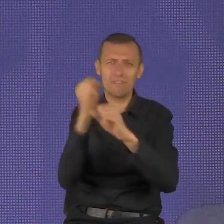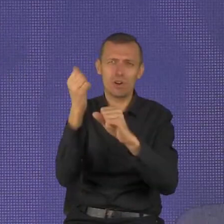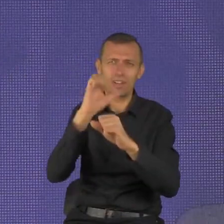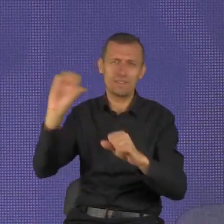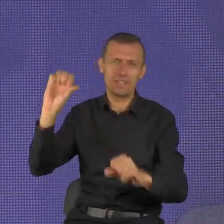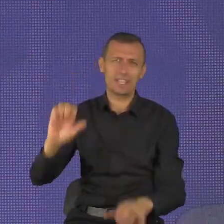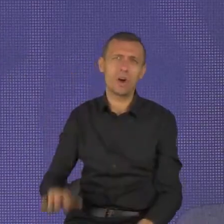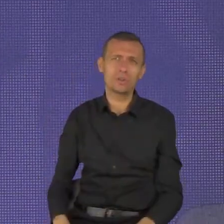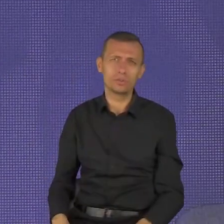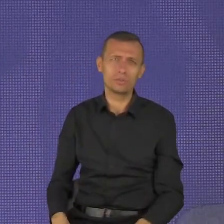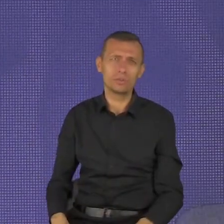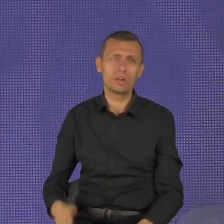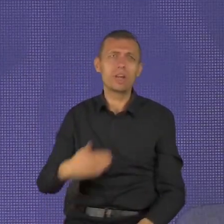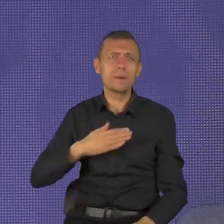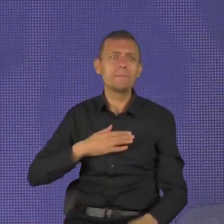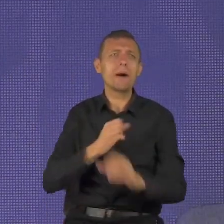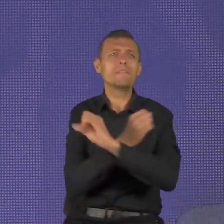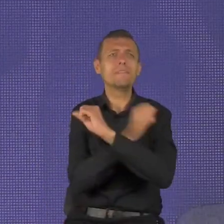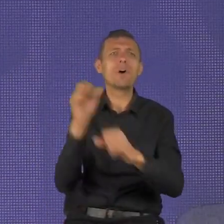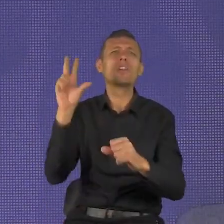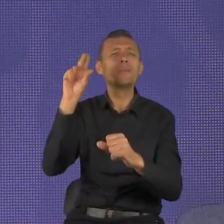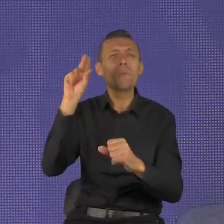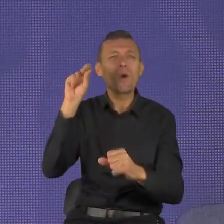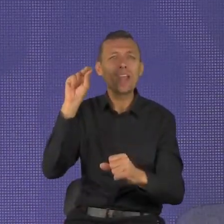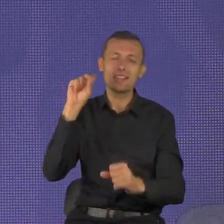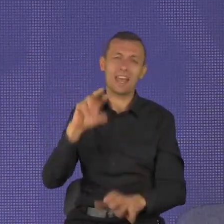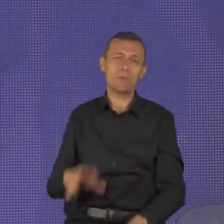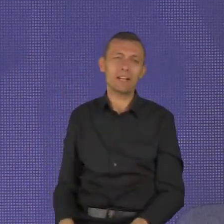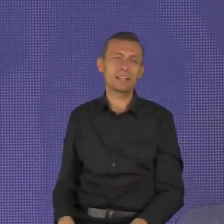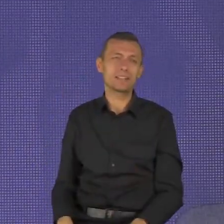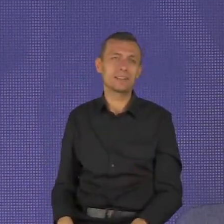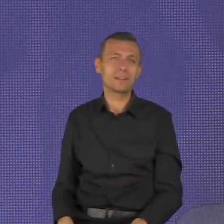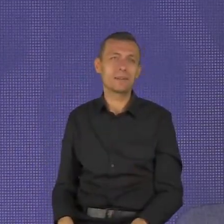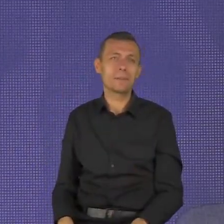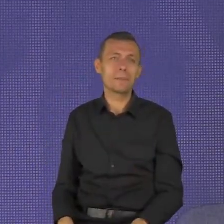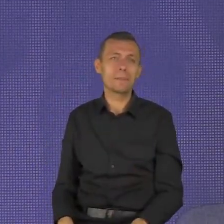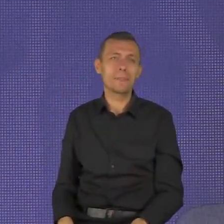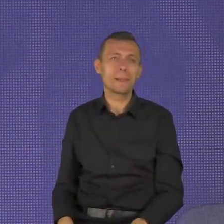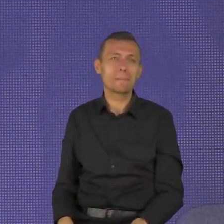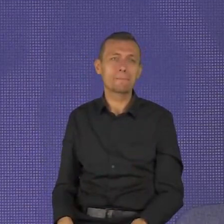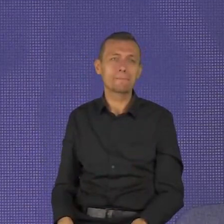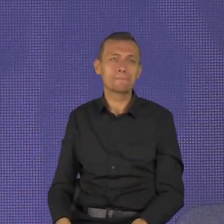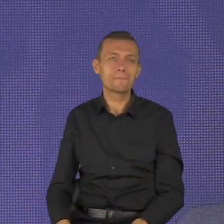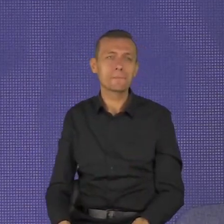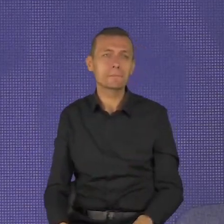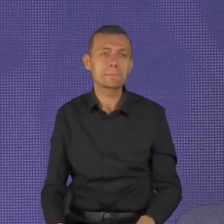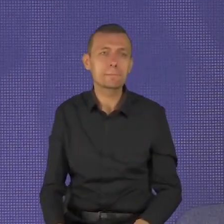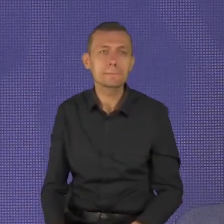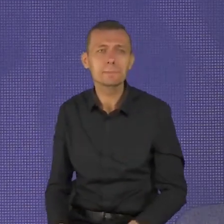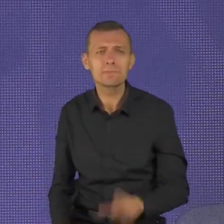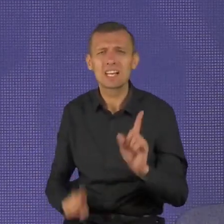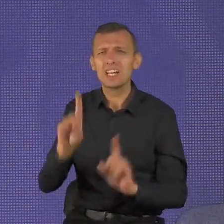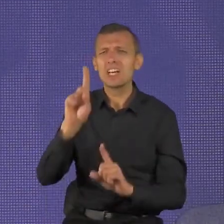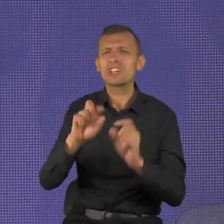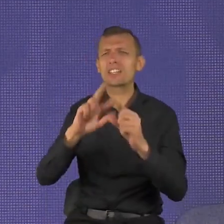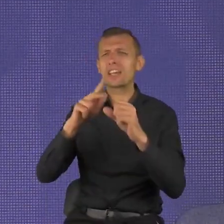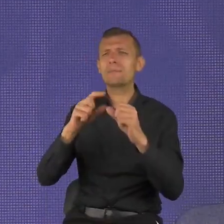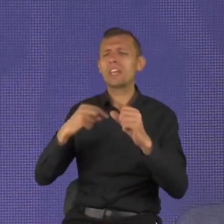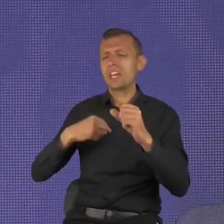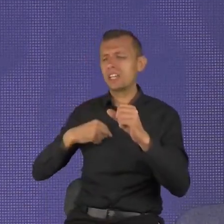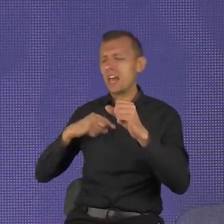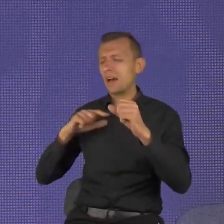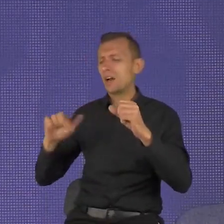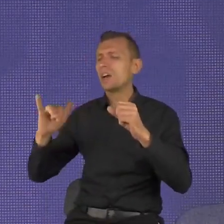powiem, przypada w poniedziałek. I taki telefon, pastorze, wiem, że to Twój wolny dzień, a ja tylko poproszę o numer